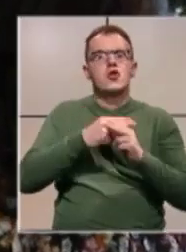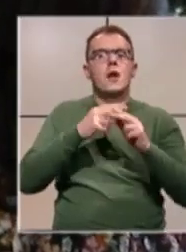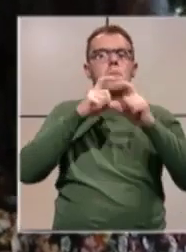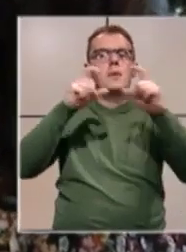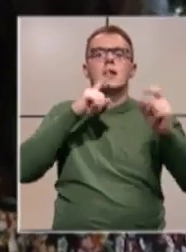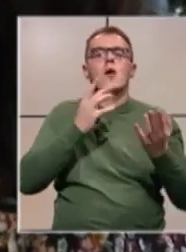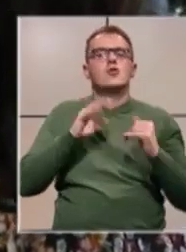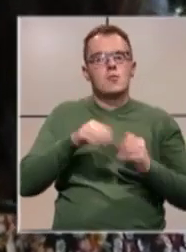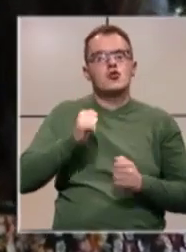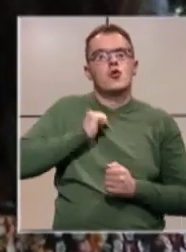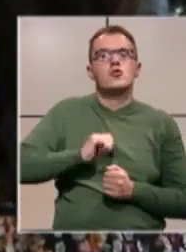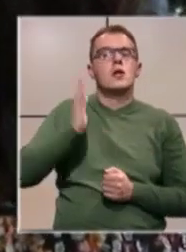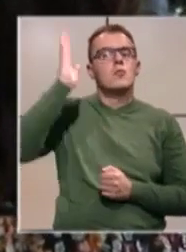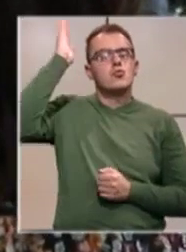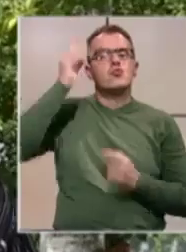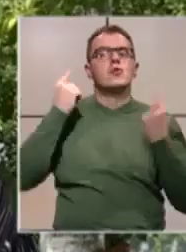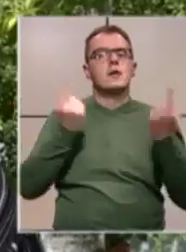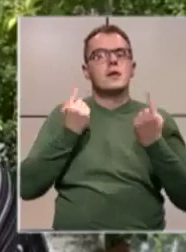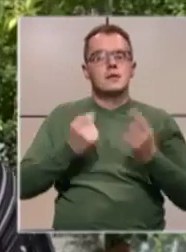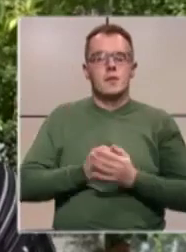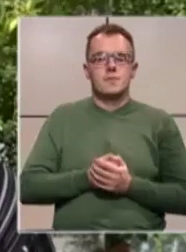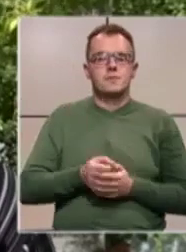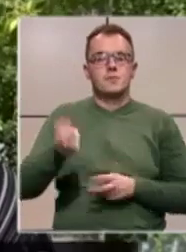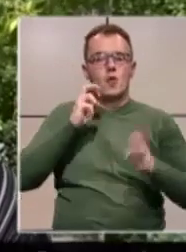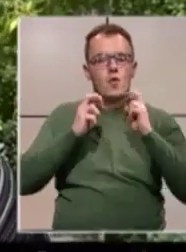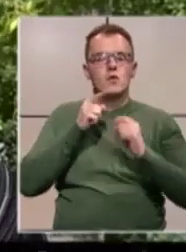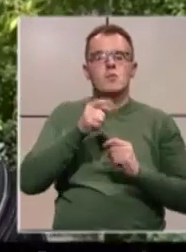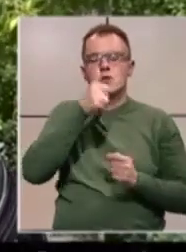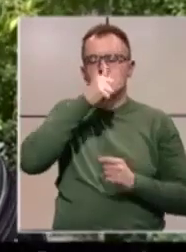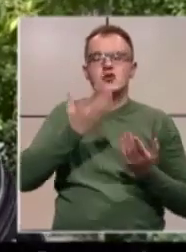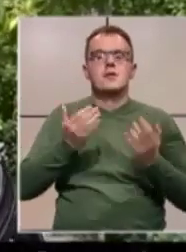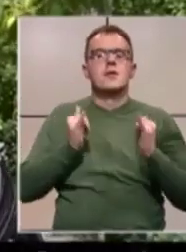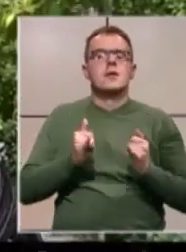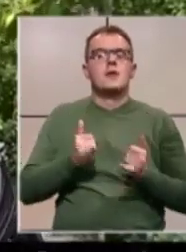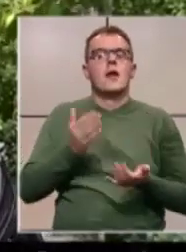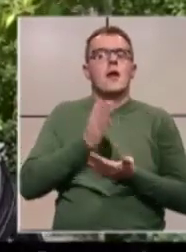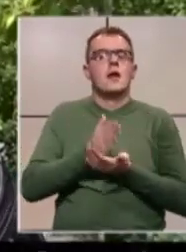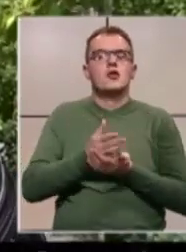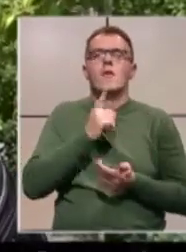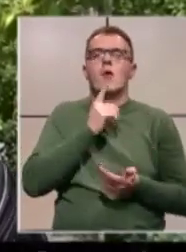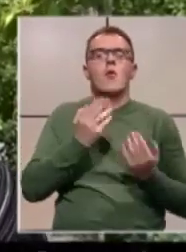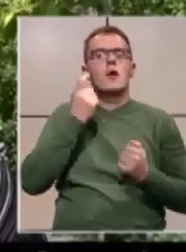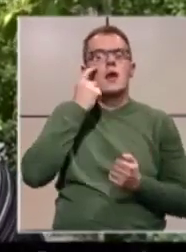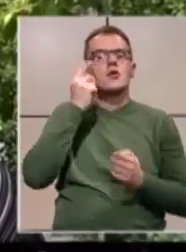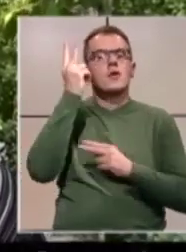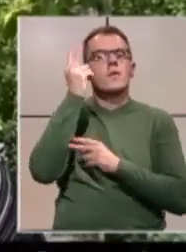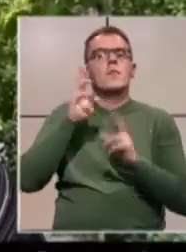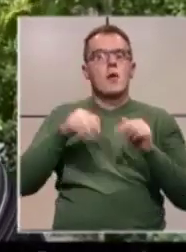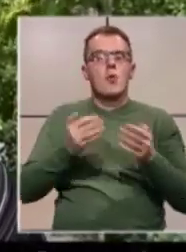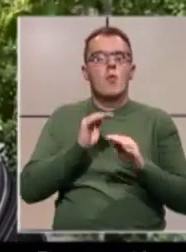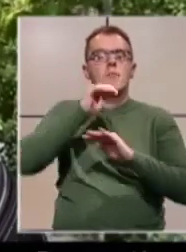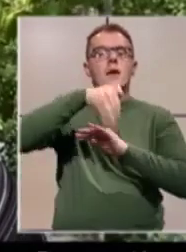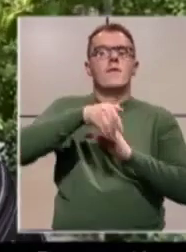nositi i sa budućim krizama. Govorili smo o tome šta se sada dešava, na koji način kompanije mogu